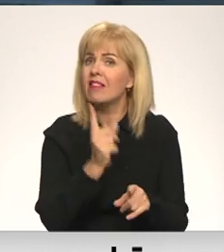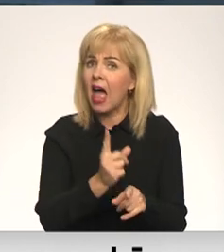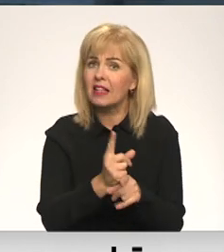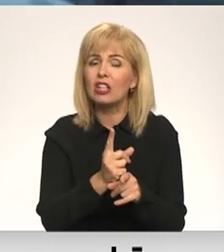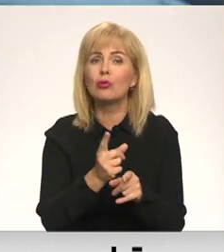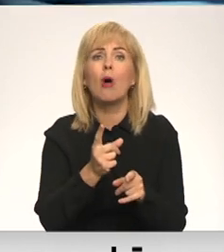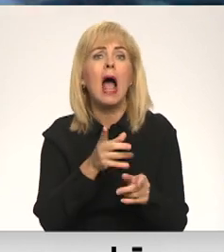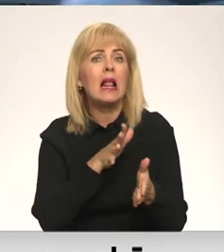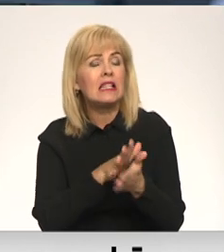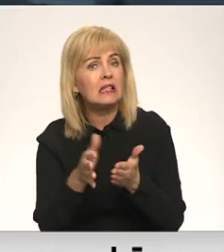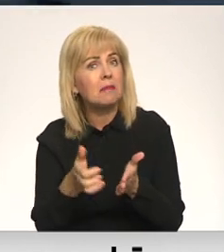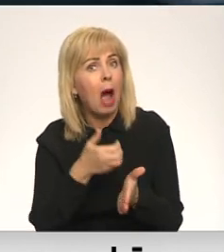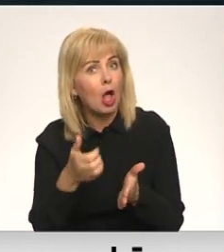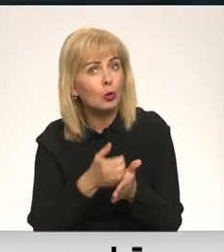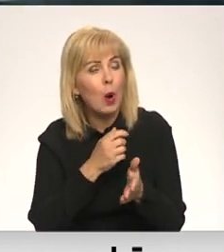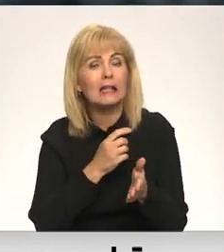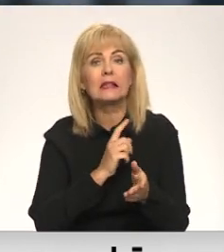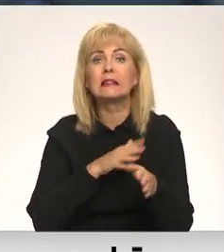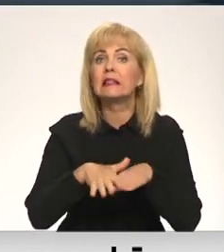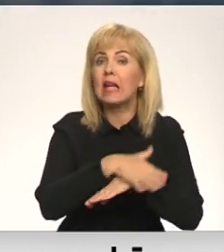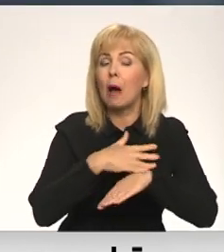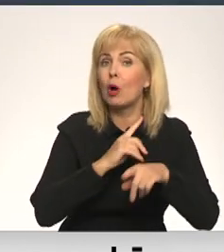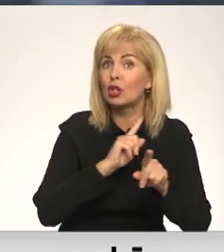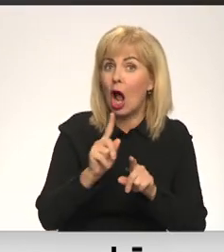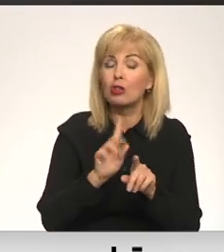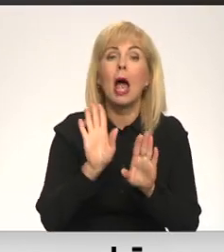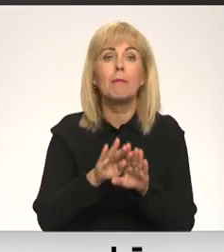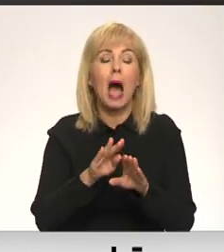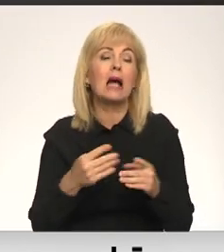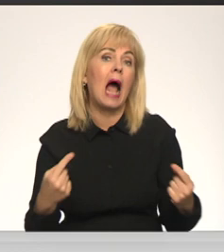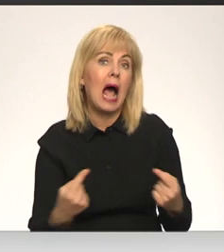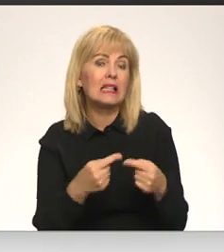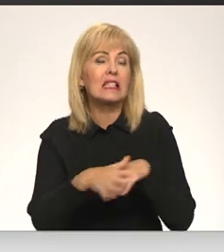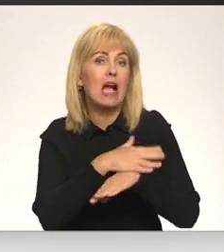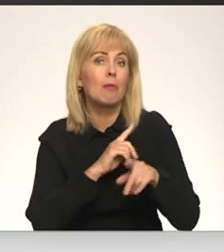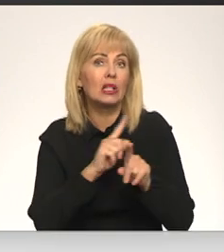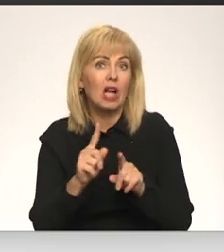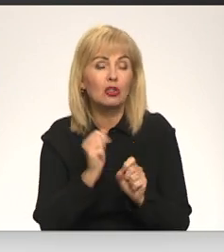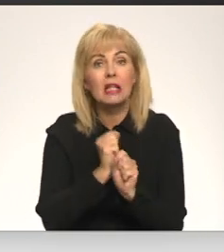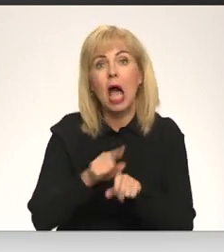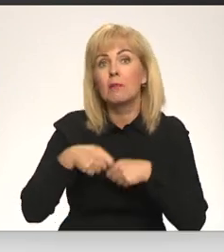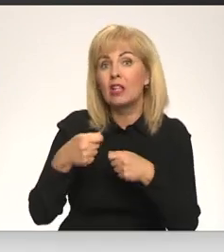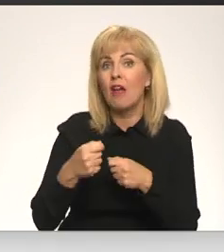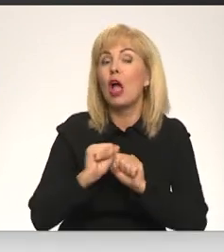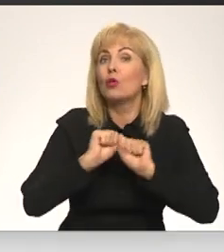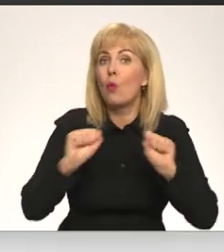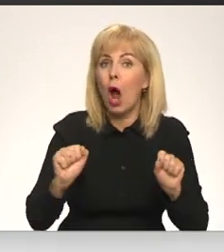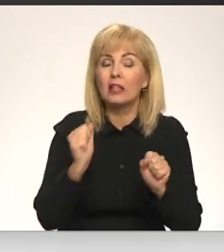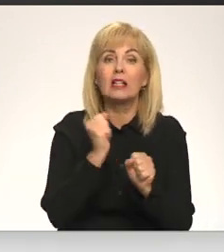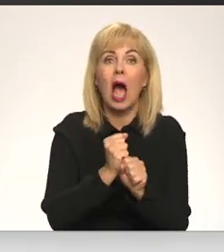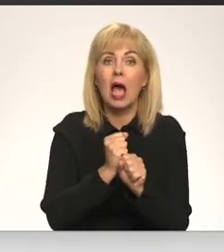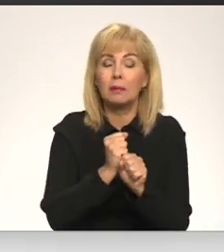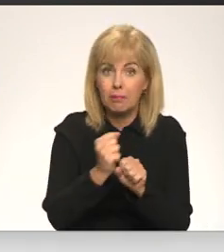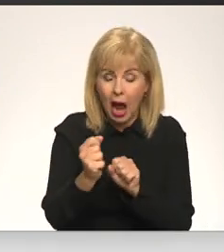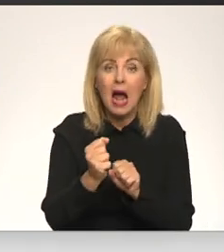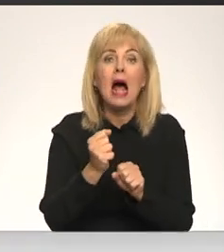lietotas sabiedrisko transportu. Atiecībās transportu darba devējiem šādā situācijā būtu jānodrošina transports no darbu uz mājām